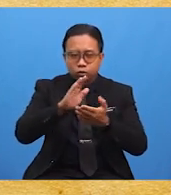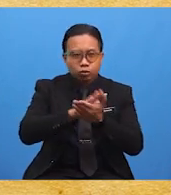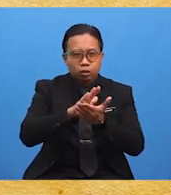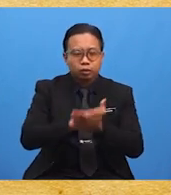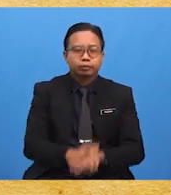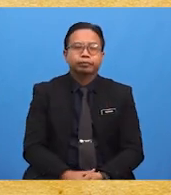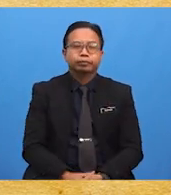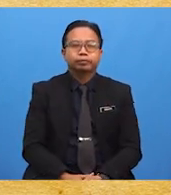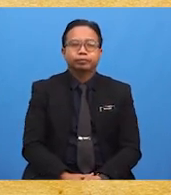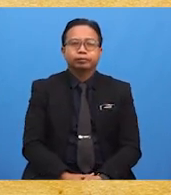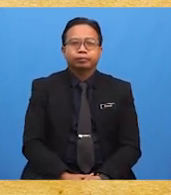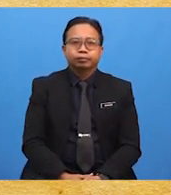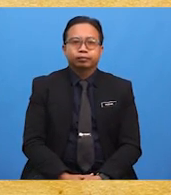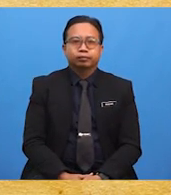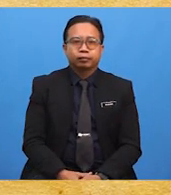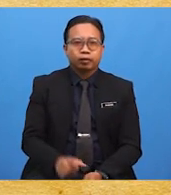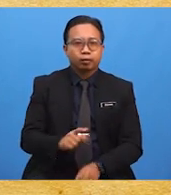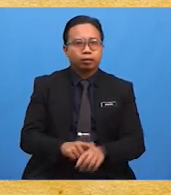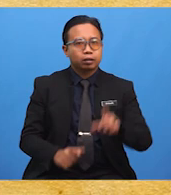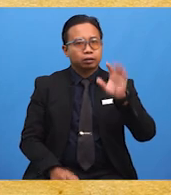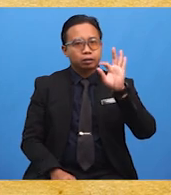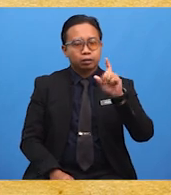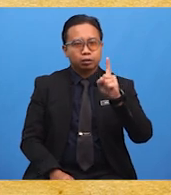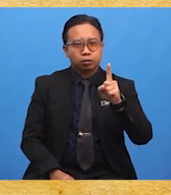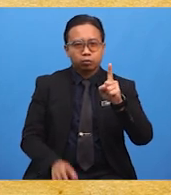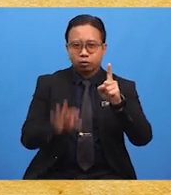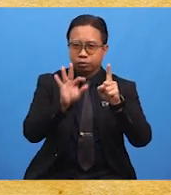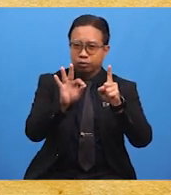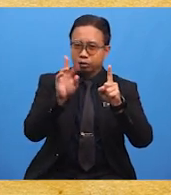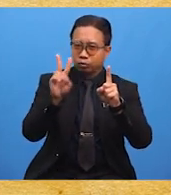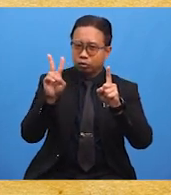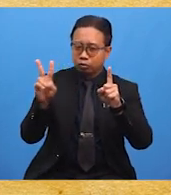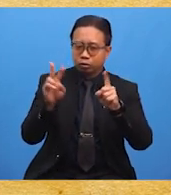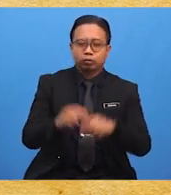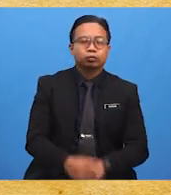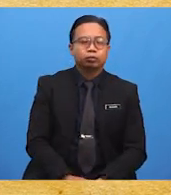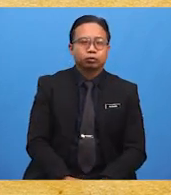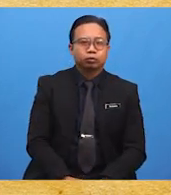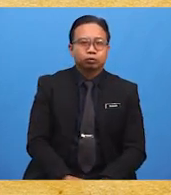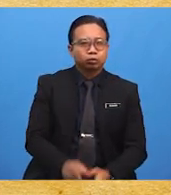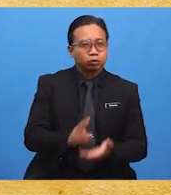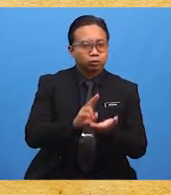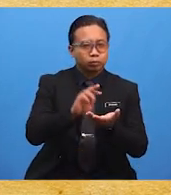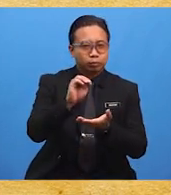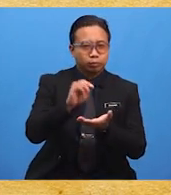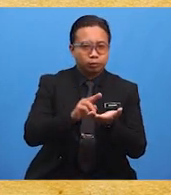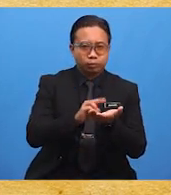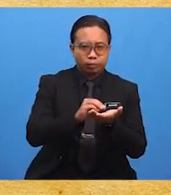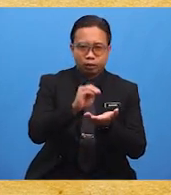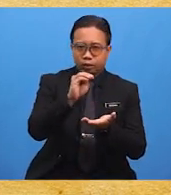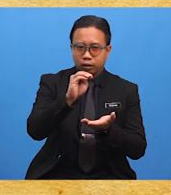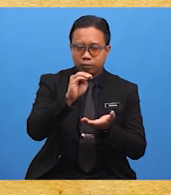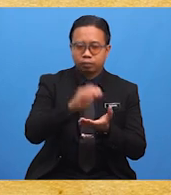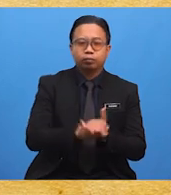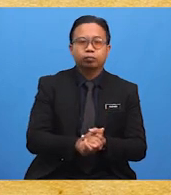Pada tahun 1922 Maktab Peguruan Sultan Idris di Tanjung